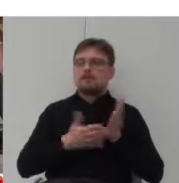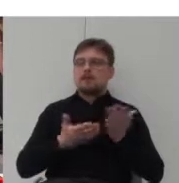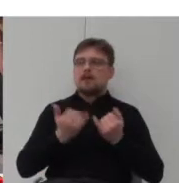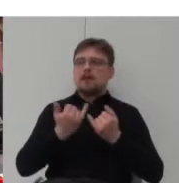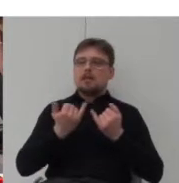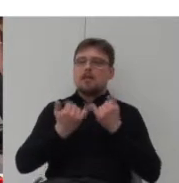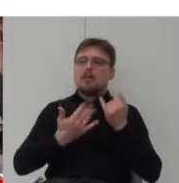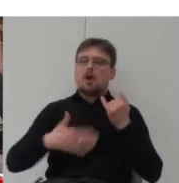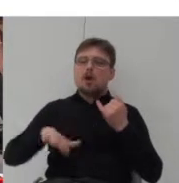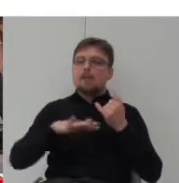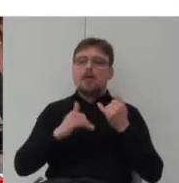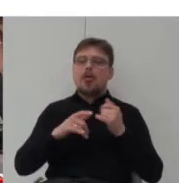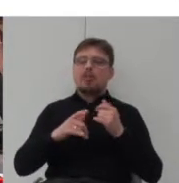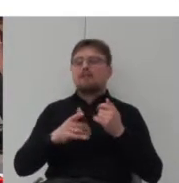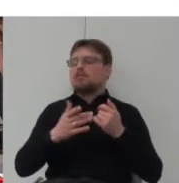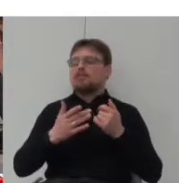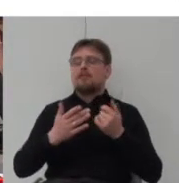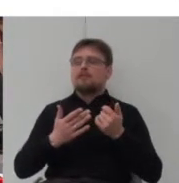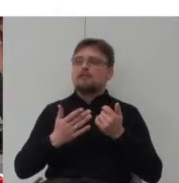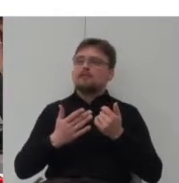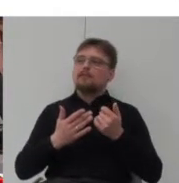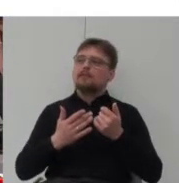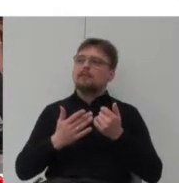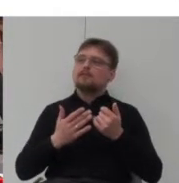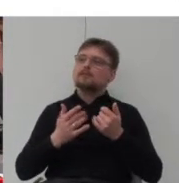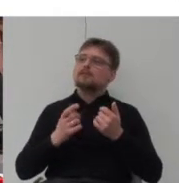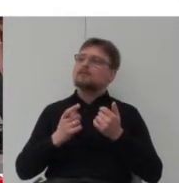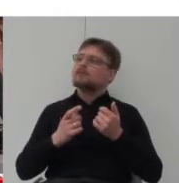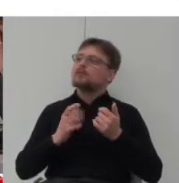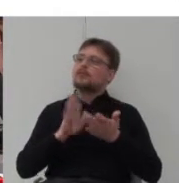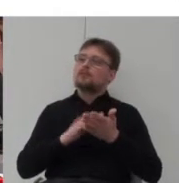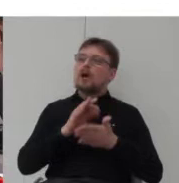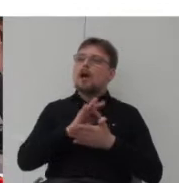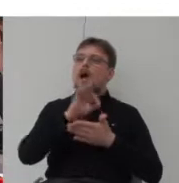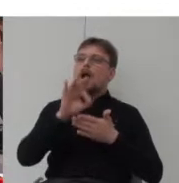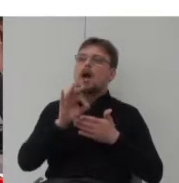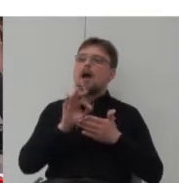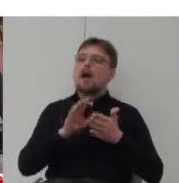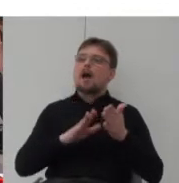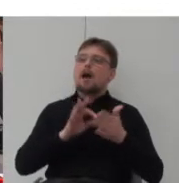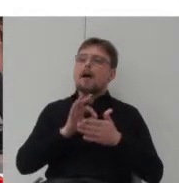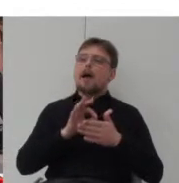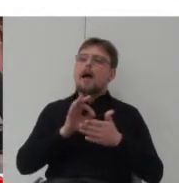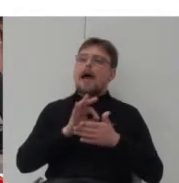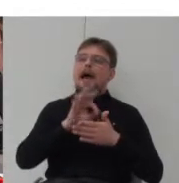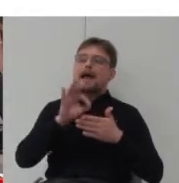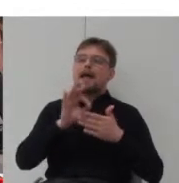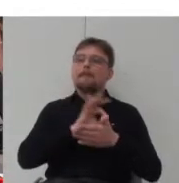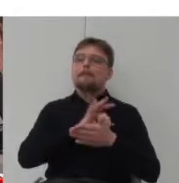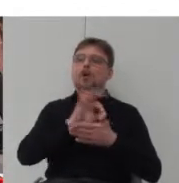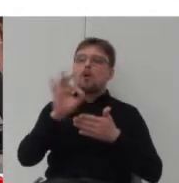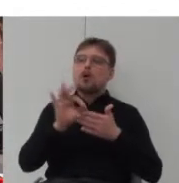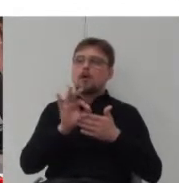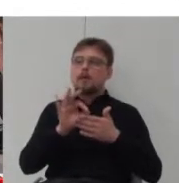jednak jakby, gdyby potraktować go jako punkt wyjścia? Architekt projektuje przestrzenie publiczne aż do granicy z